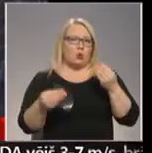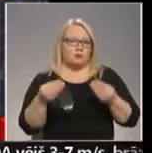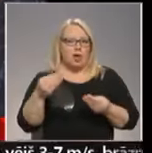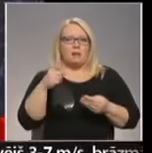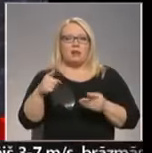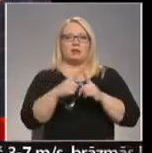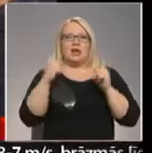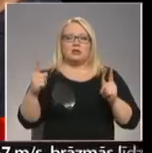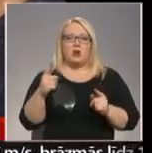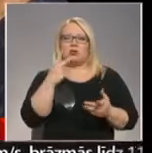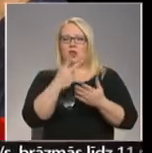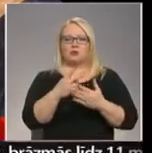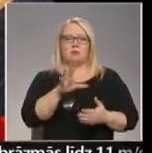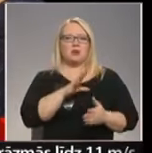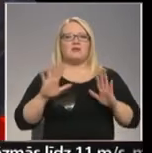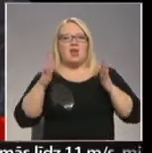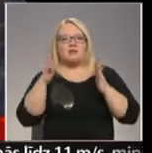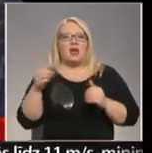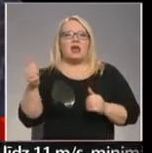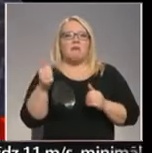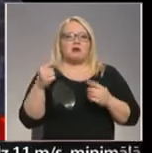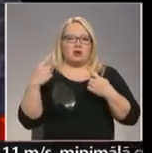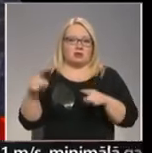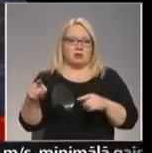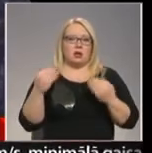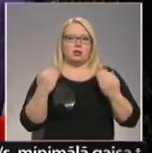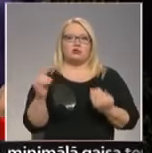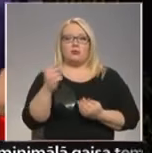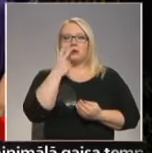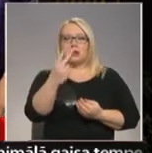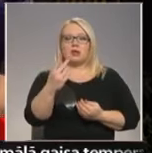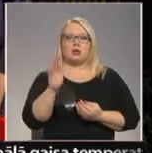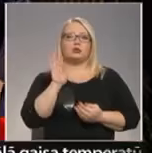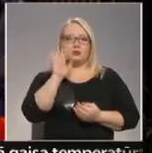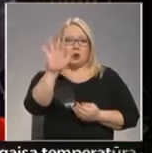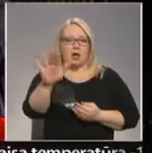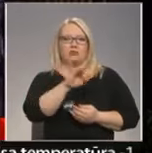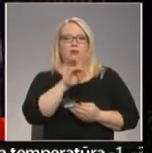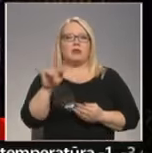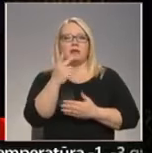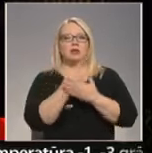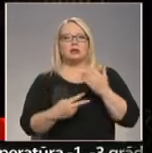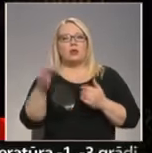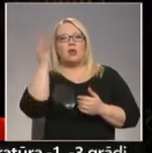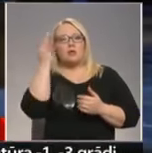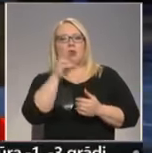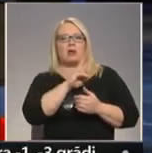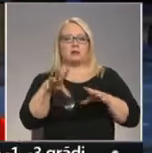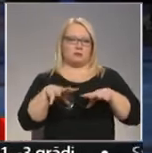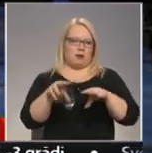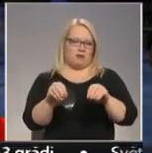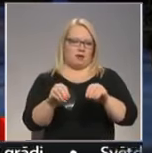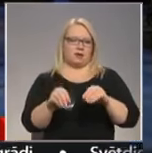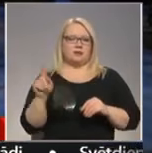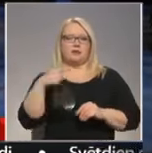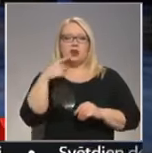sezona bija sveiksmīgāk vai īpašāk nekā citas. Šobrīd viņš raugās tikai uz priekšu, negremdējoties atmiņās par to, kas paveikts. Tu esi tas,